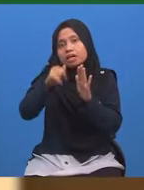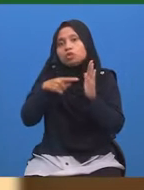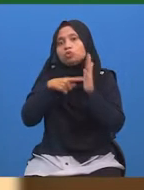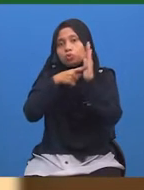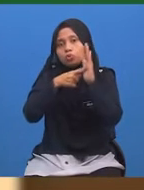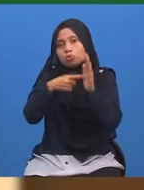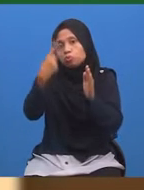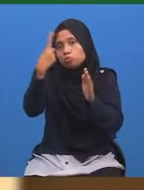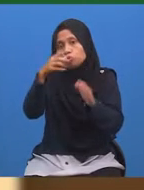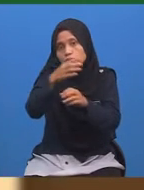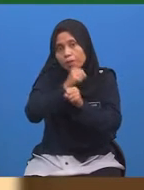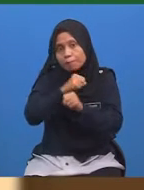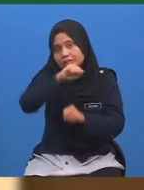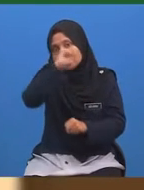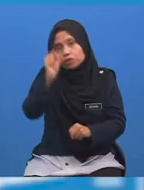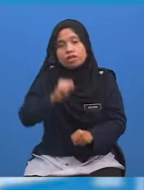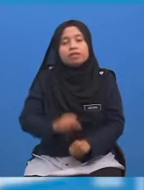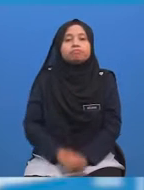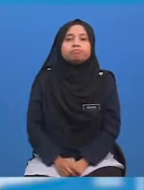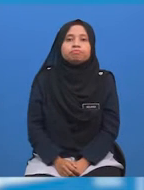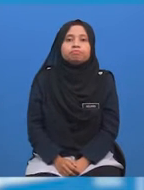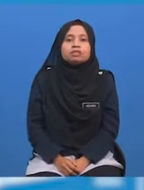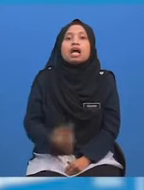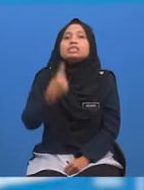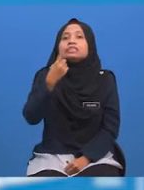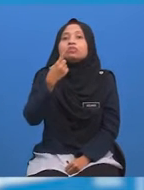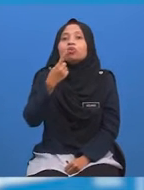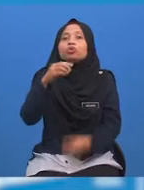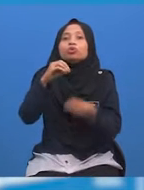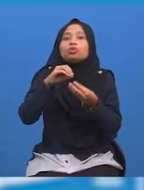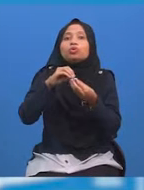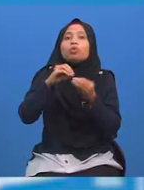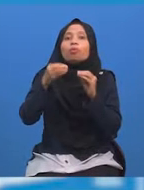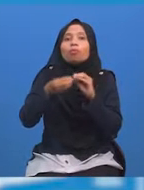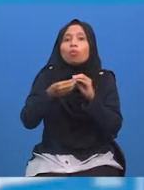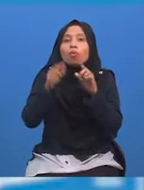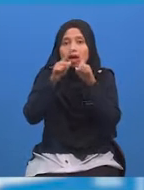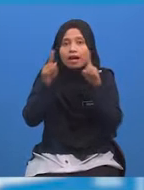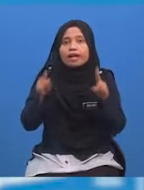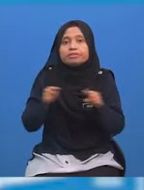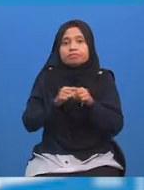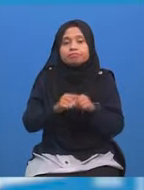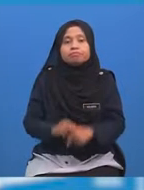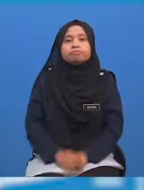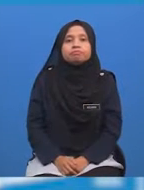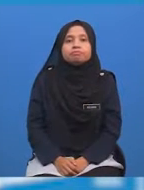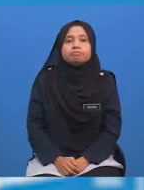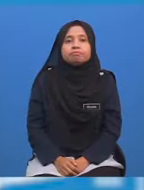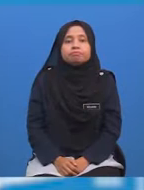untuk mendapatkan soalan Sebutkan nombor kad imbasan itu